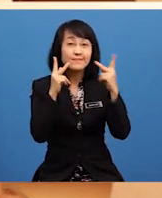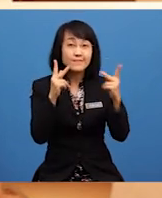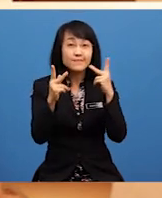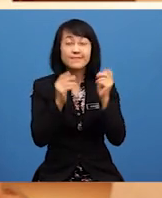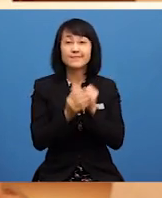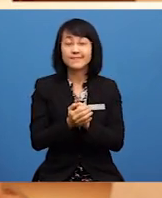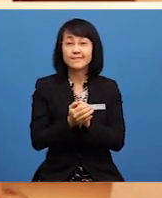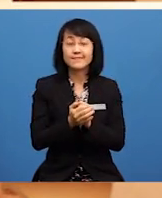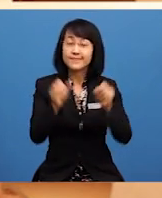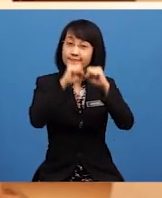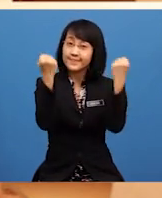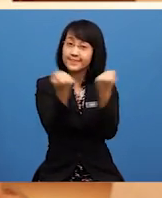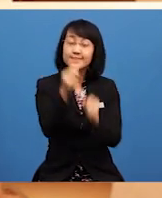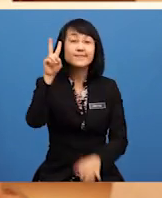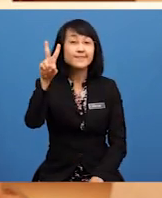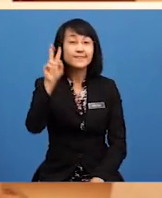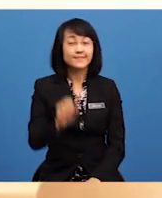Semesta 2.